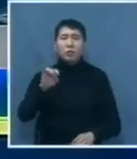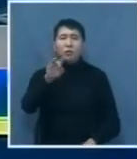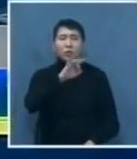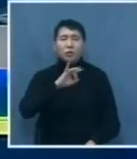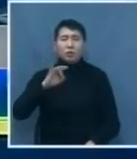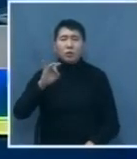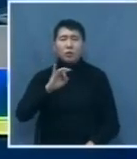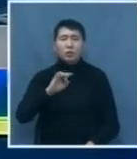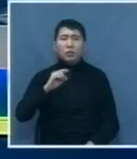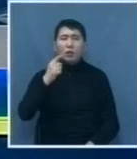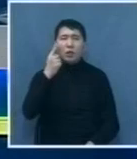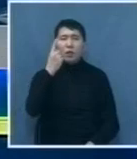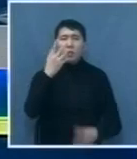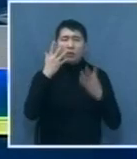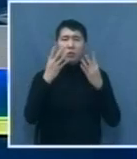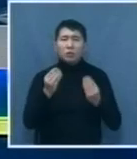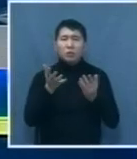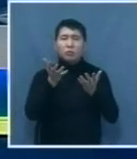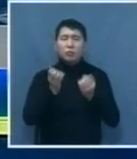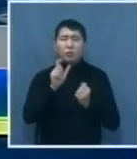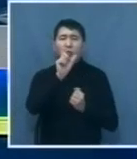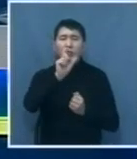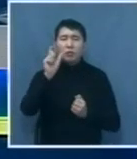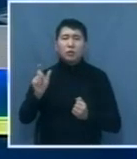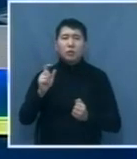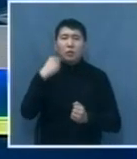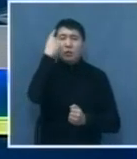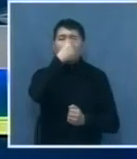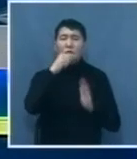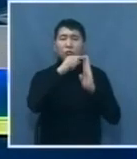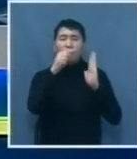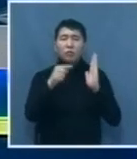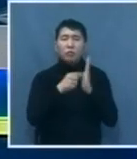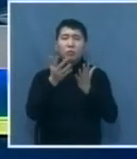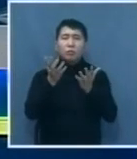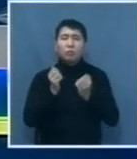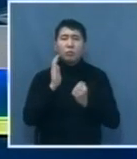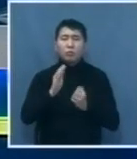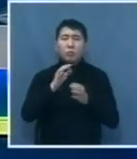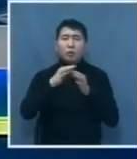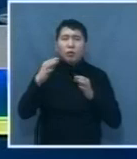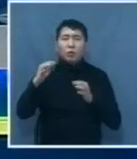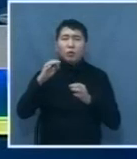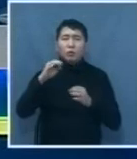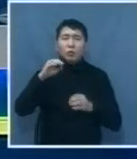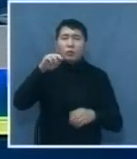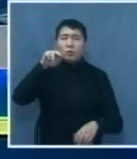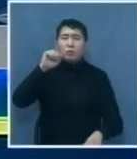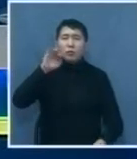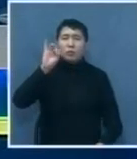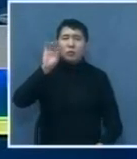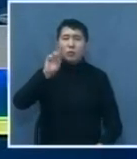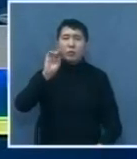мероприятия «Единый день прием граждан» встретится с жителями области по личным вопросам. Прием пройдет в областном филиале партии «Нуратан» по адресу